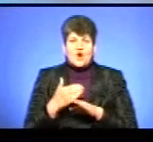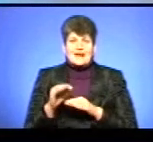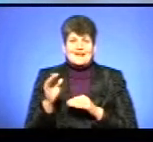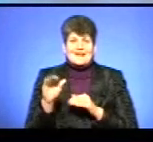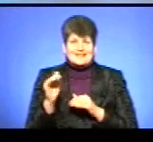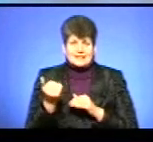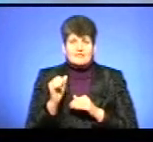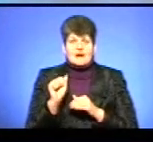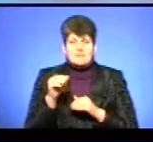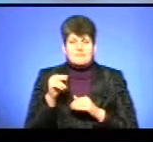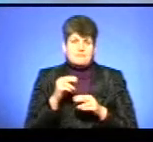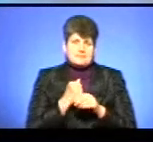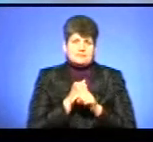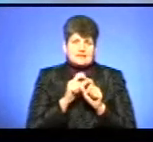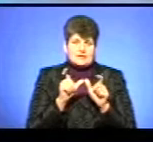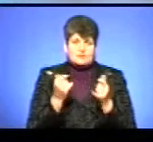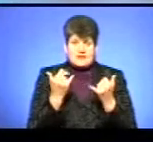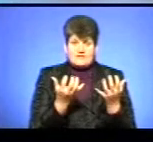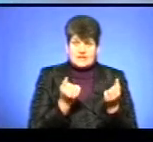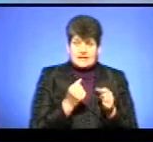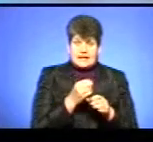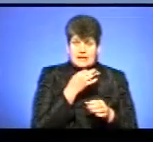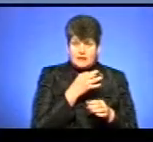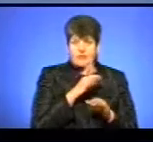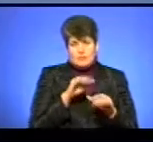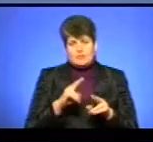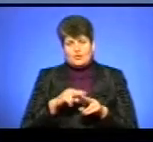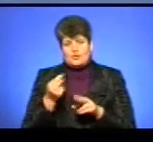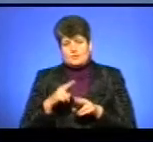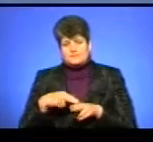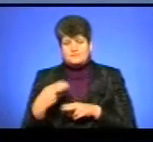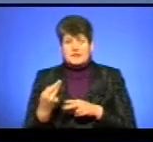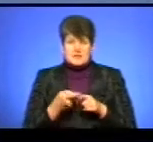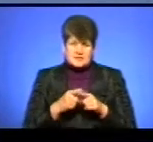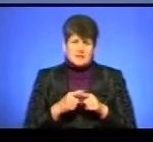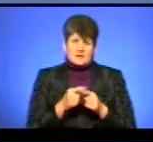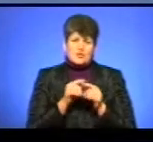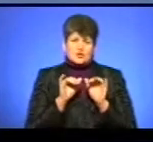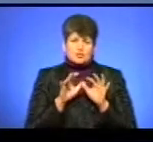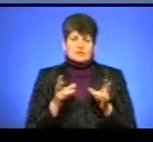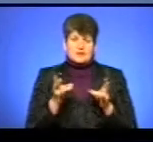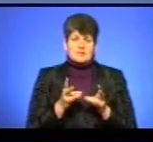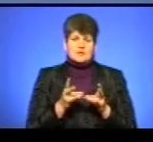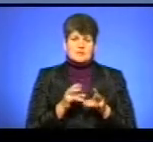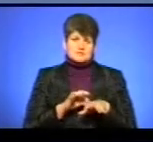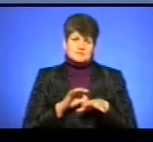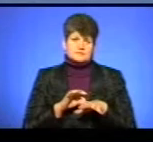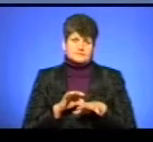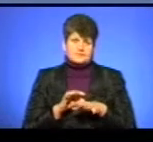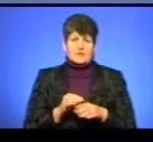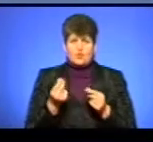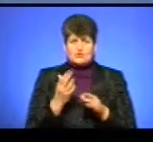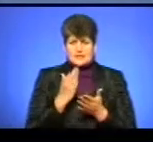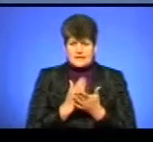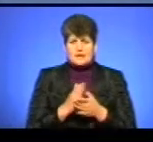аби зараз брати ліки, а потім повертати гроші. Зрозумієте, що це є відповідна процедура, фінансова процедура, яку треба витримати. Кошти є,